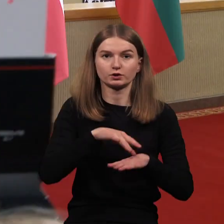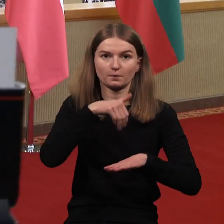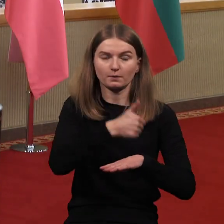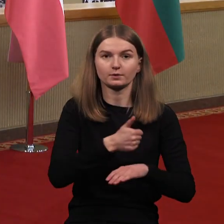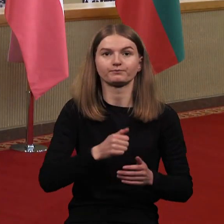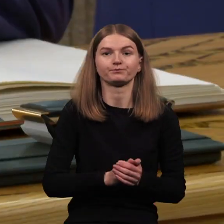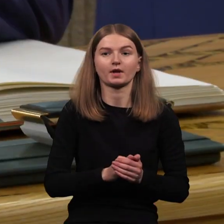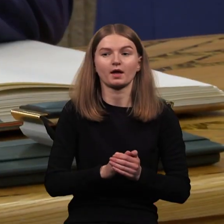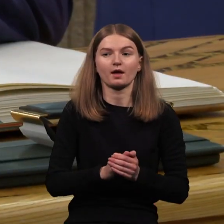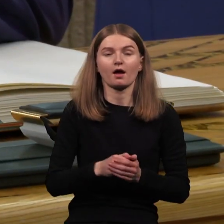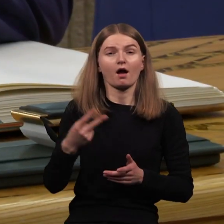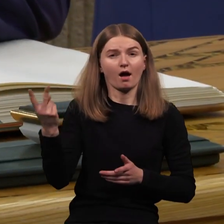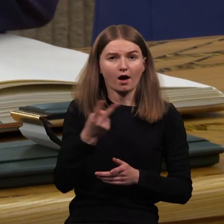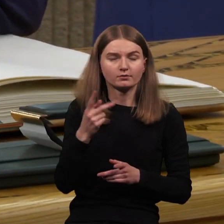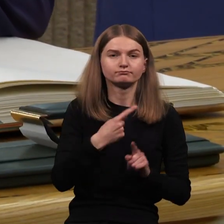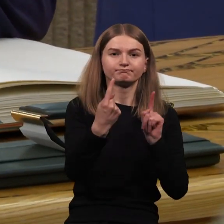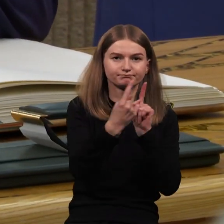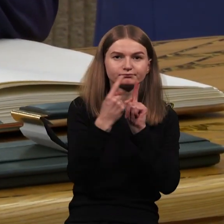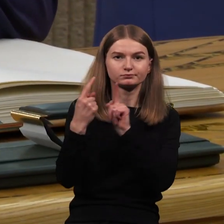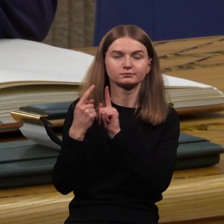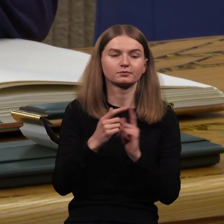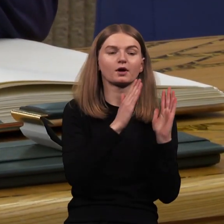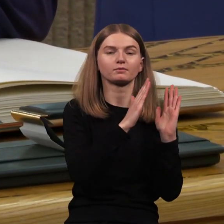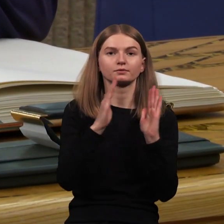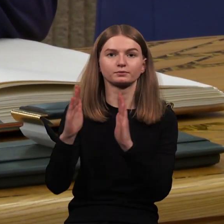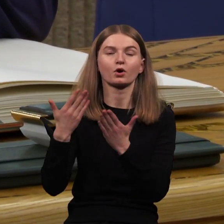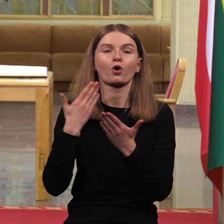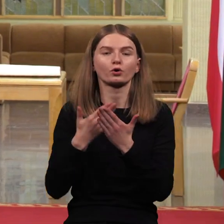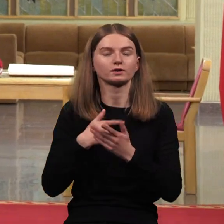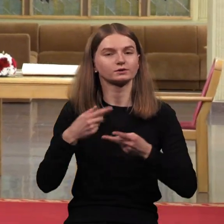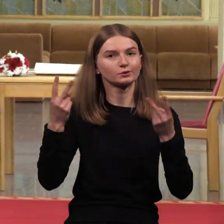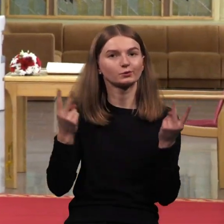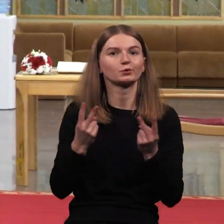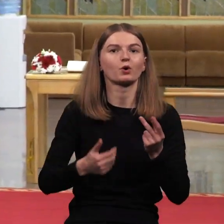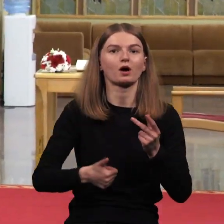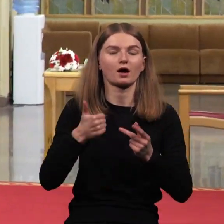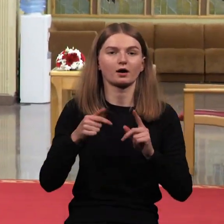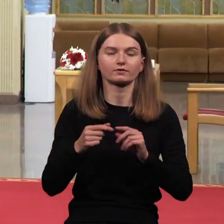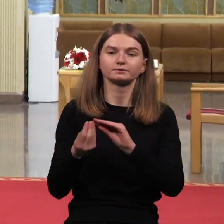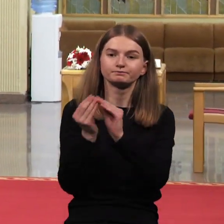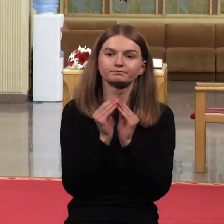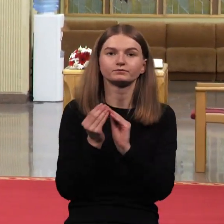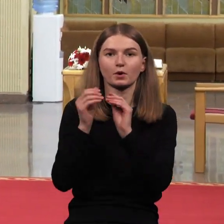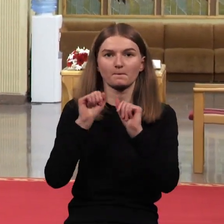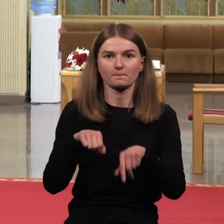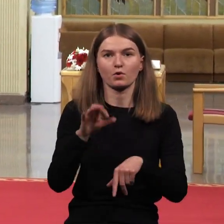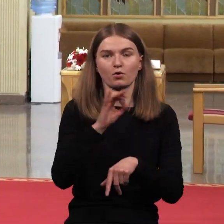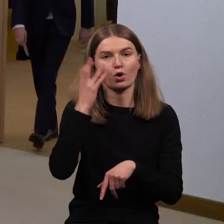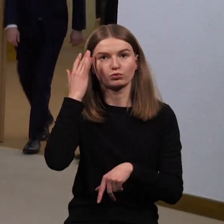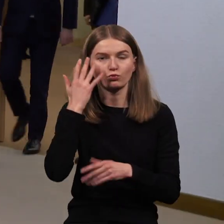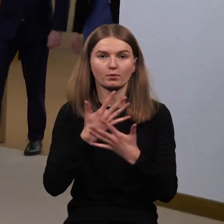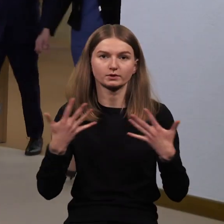susitinka reguliariai, taip ir toliau bus, nes esame reikalingi vieni kitiems, tam, kad galėtume sutarti dėl bendrų pozicijų.